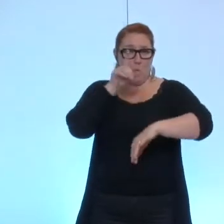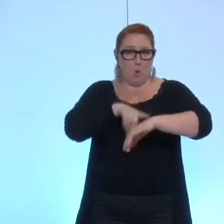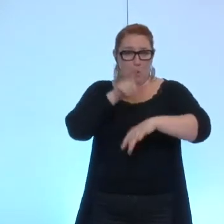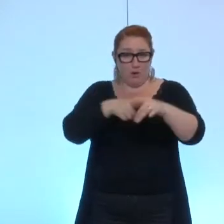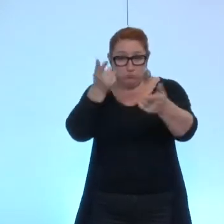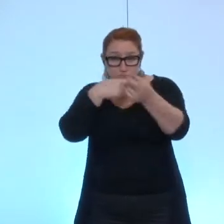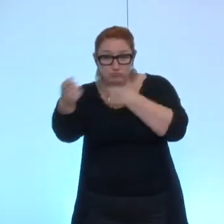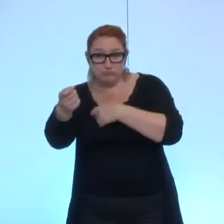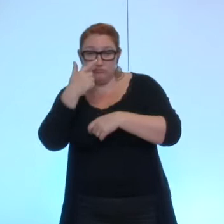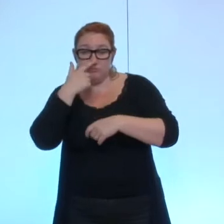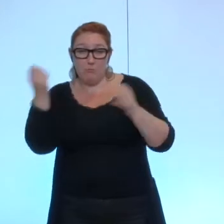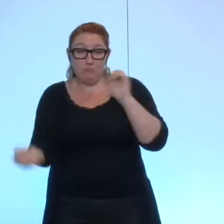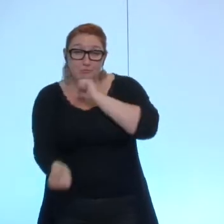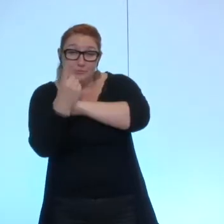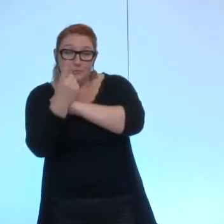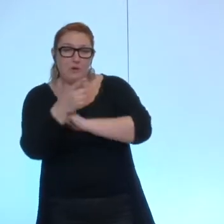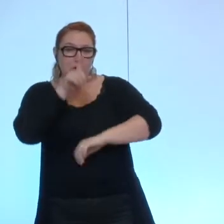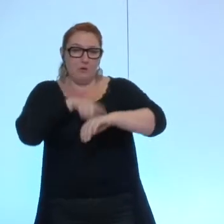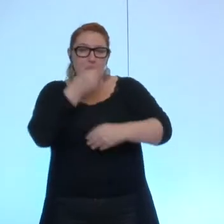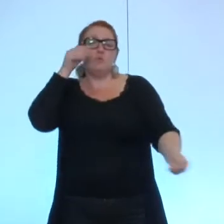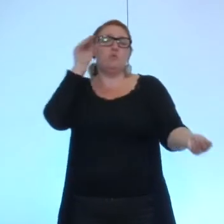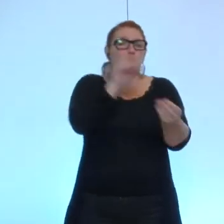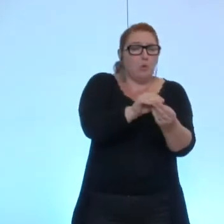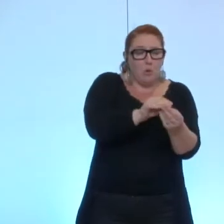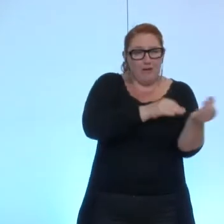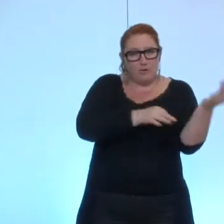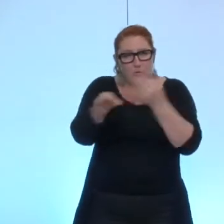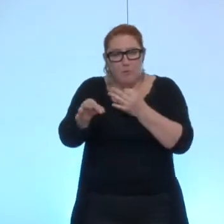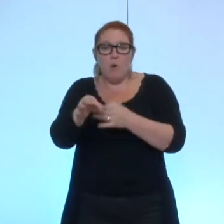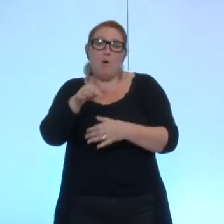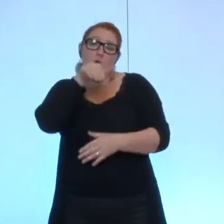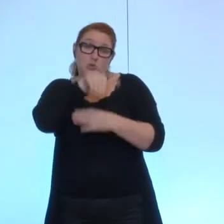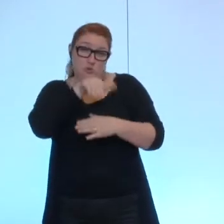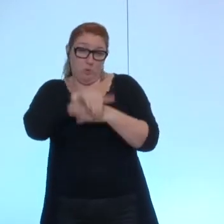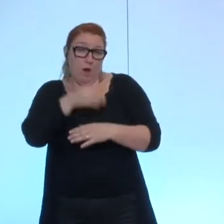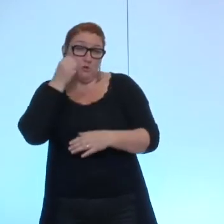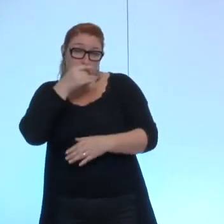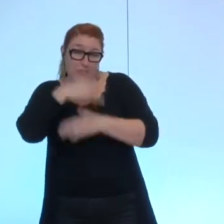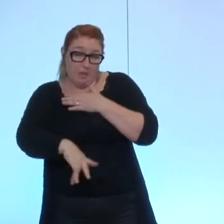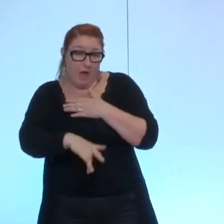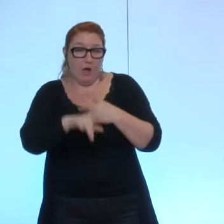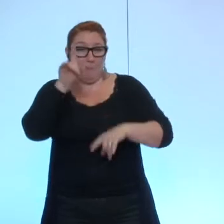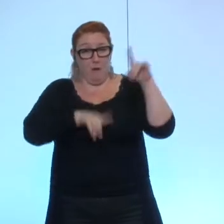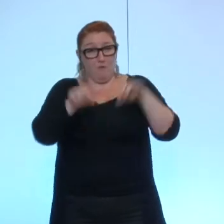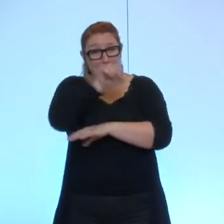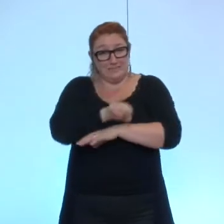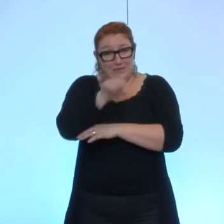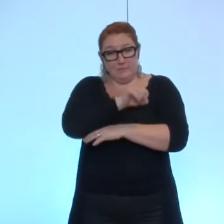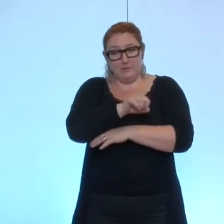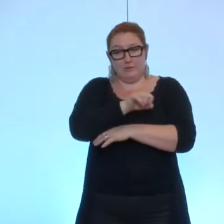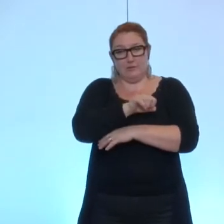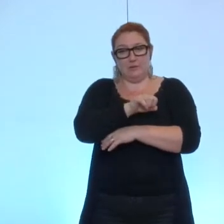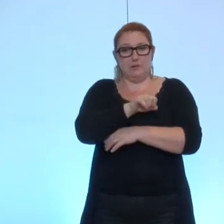matin, régulièrement, très tard le soir, plus souvent, et même parfois le samedi, notamment pour assurer